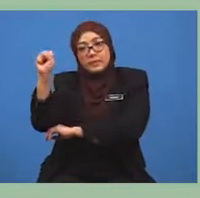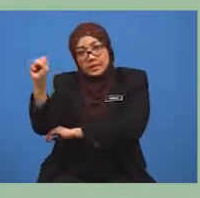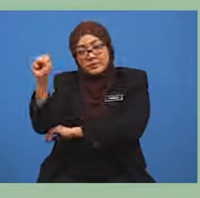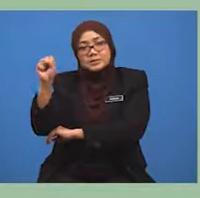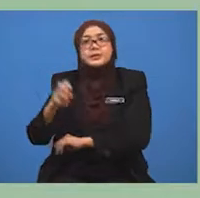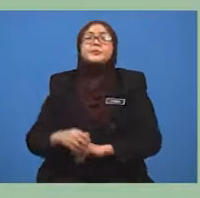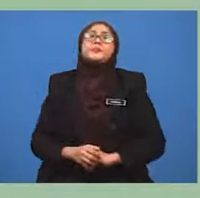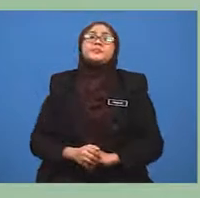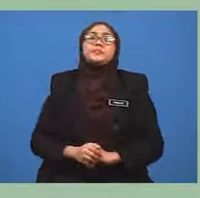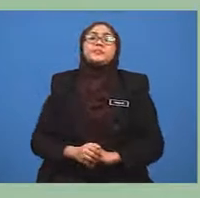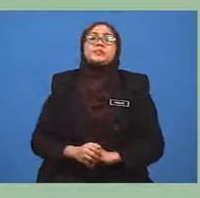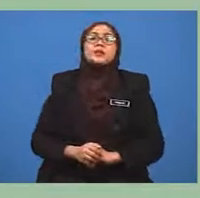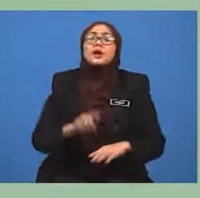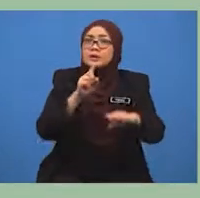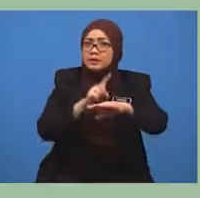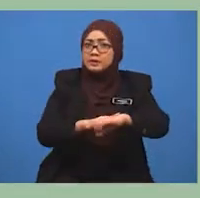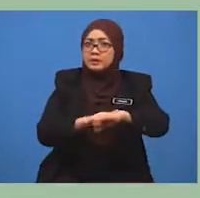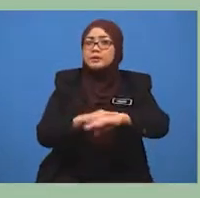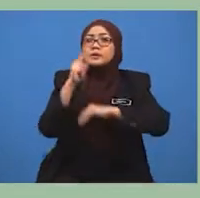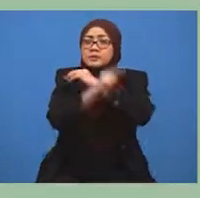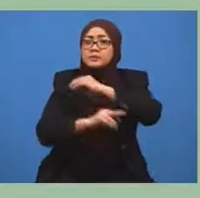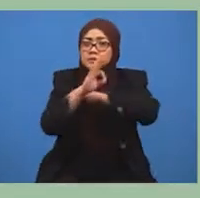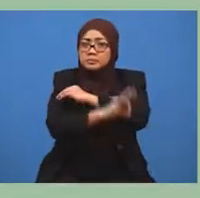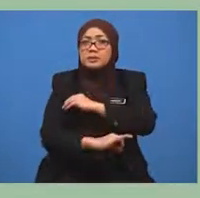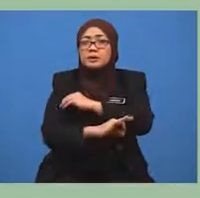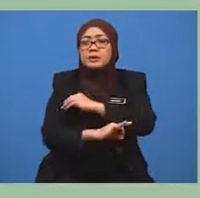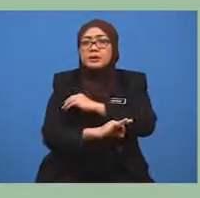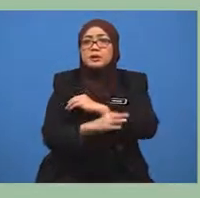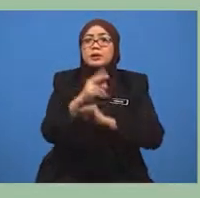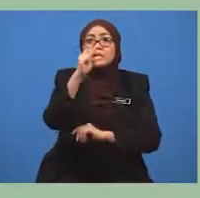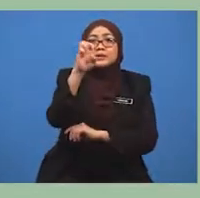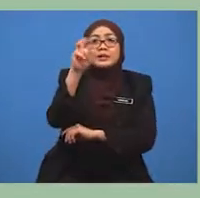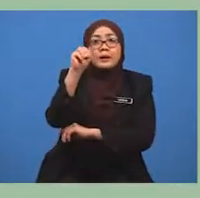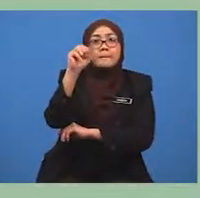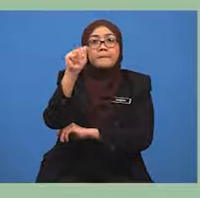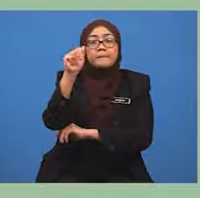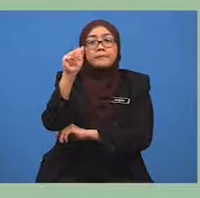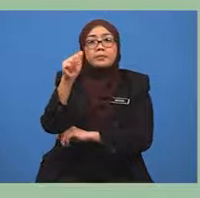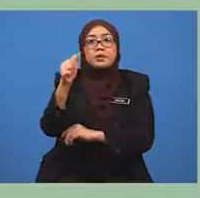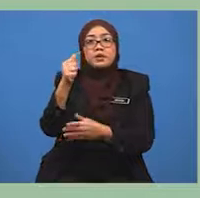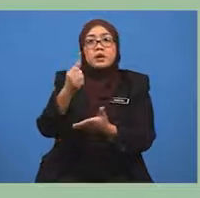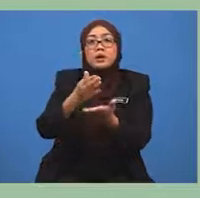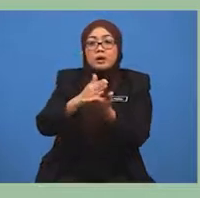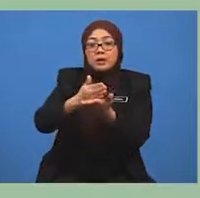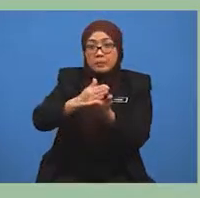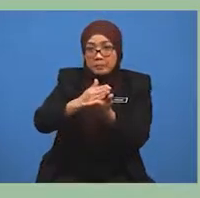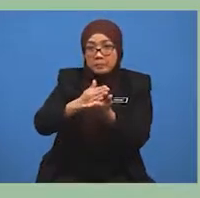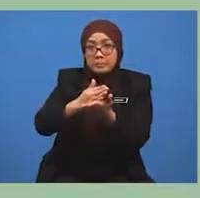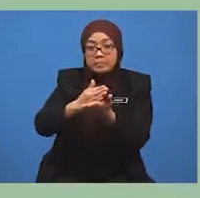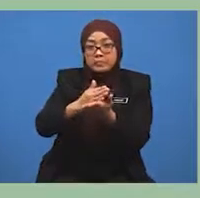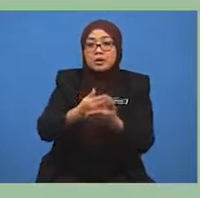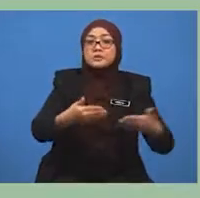merupakan stesen persimpangan antara Pantai Timur dengan Pantai Barat